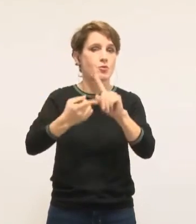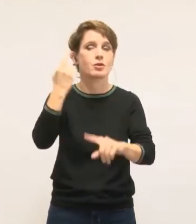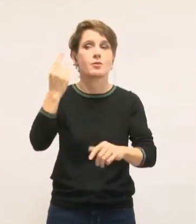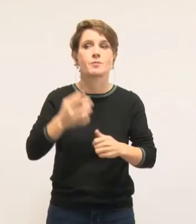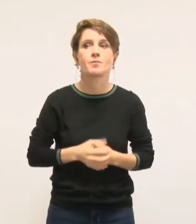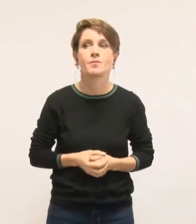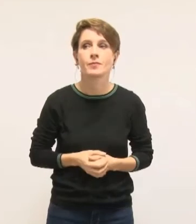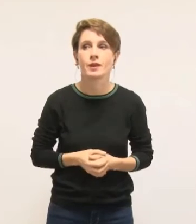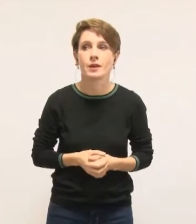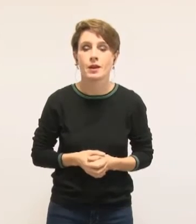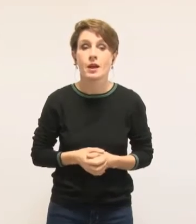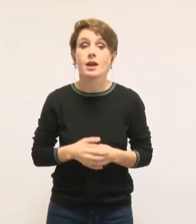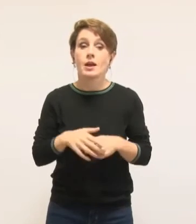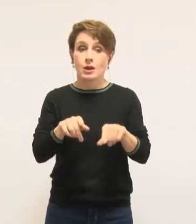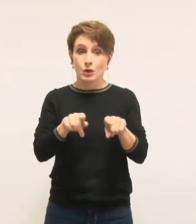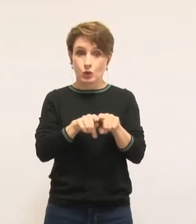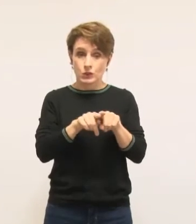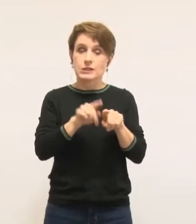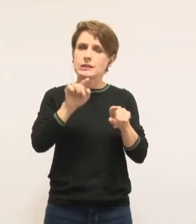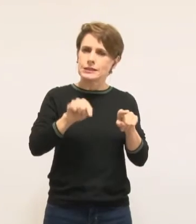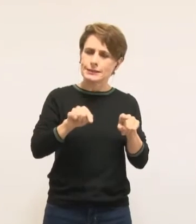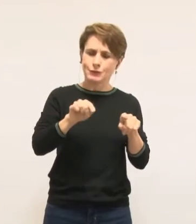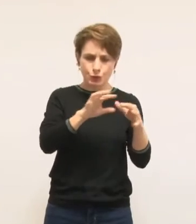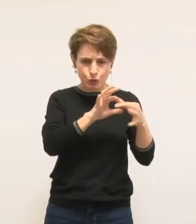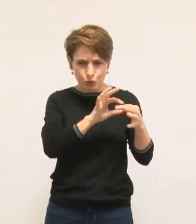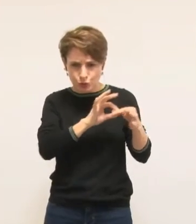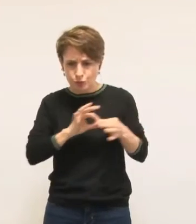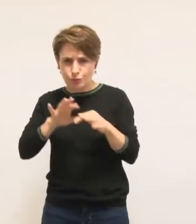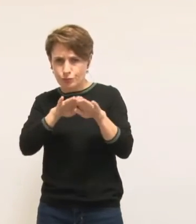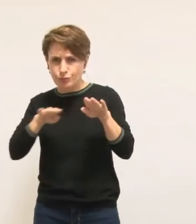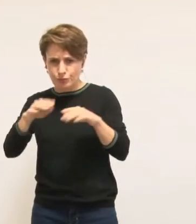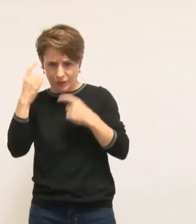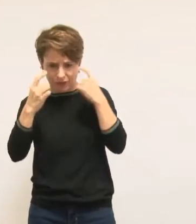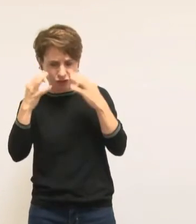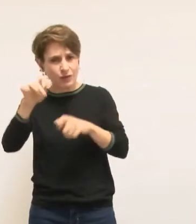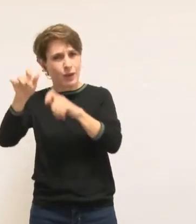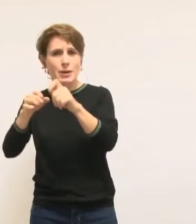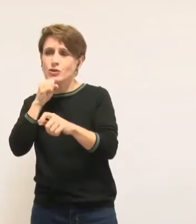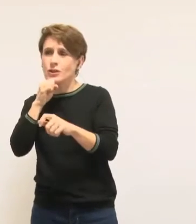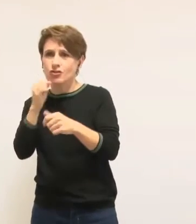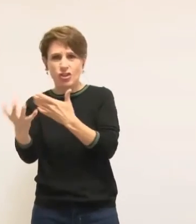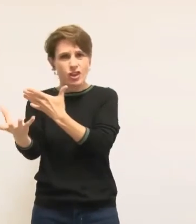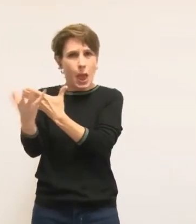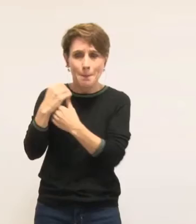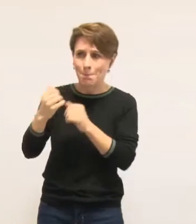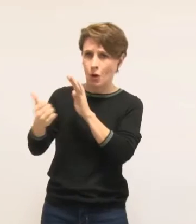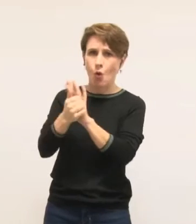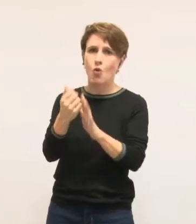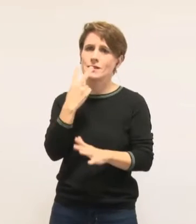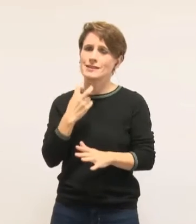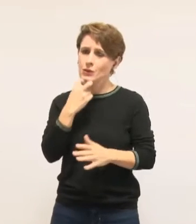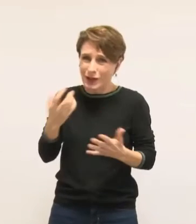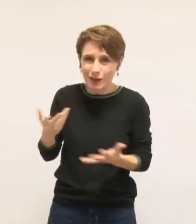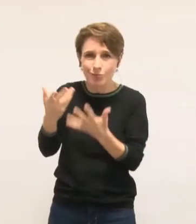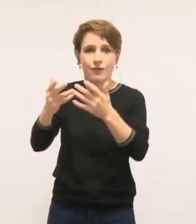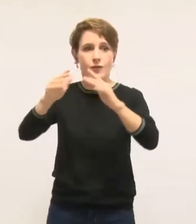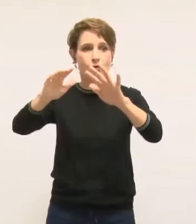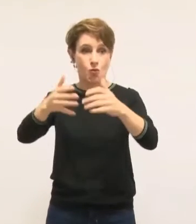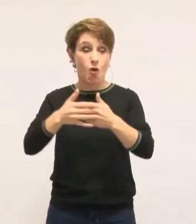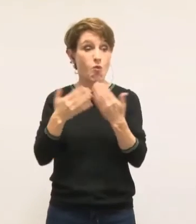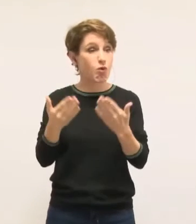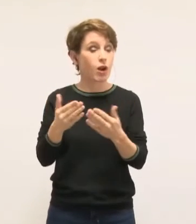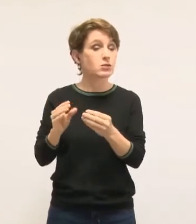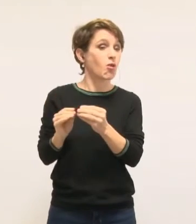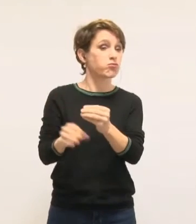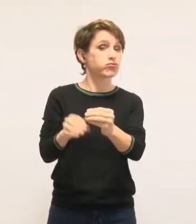avis, à l'enjeu de la citoyenneté des personnes âgées, pour l'instant mal prises en compte. Nous allons voter cette délibération qui enclenche une démarche.